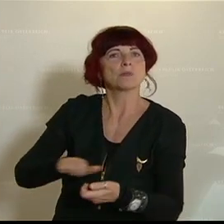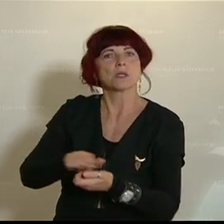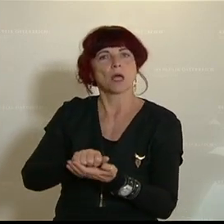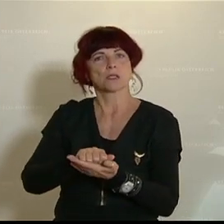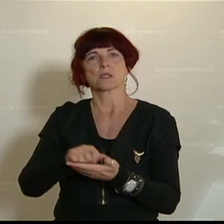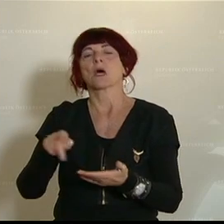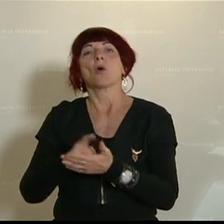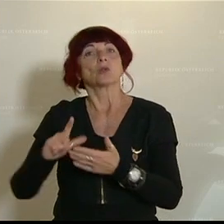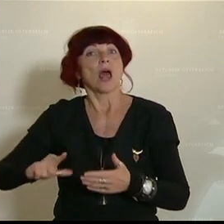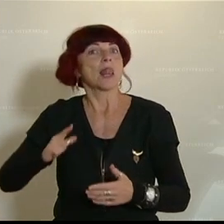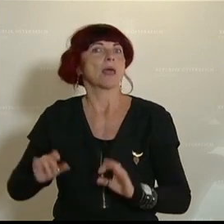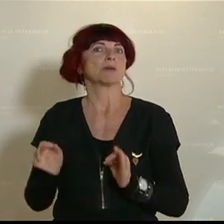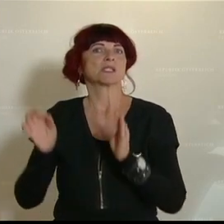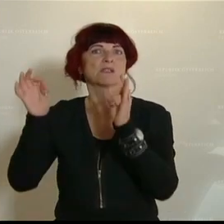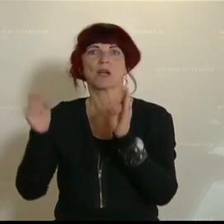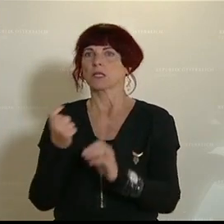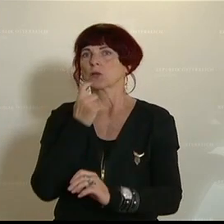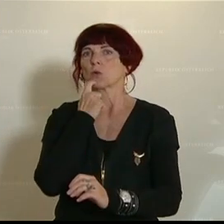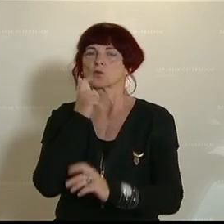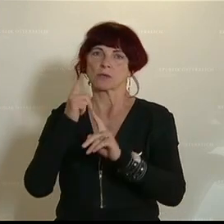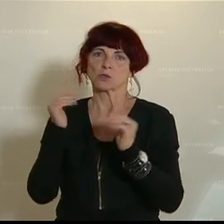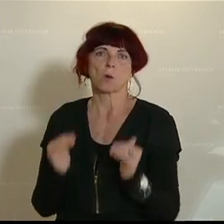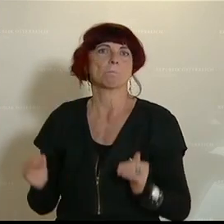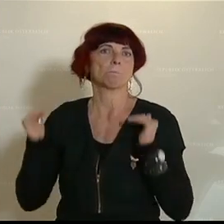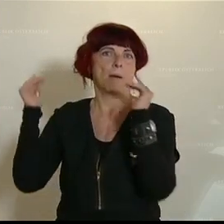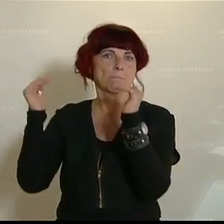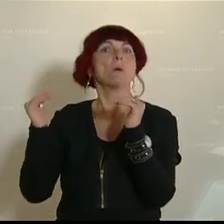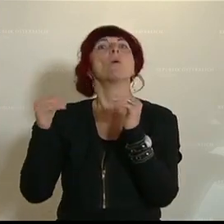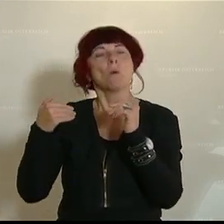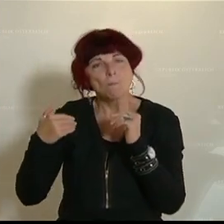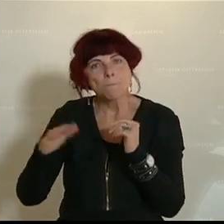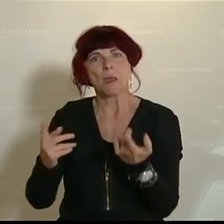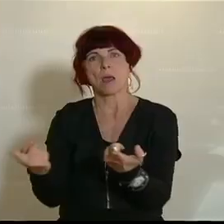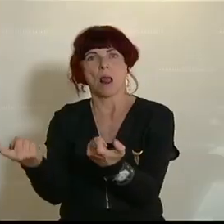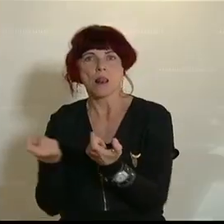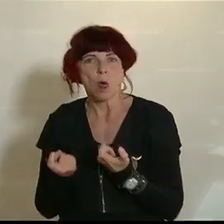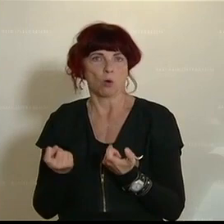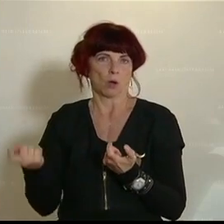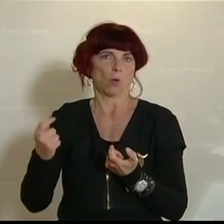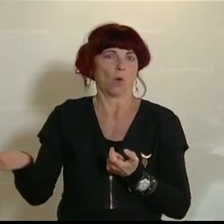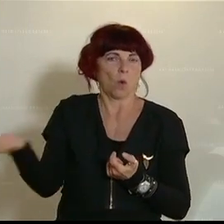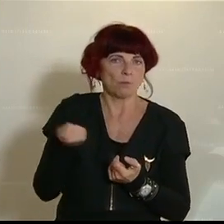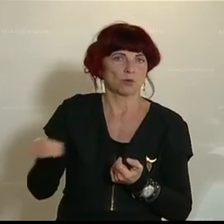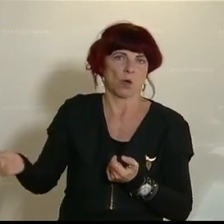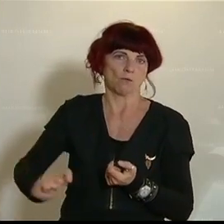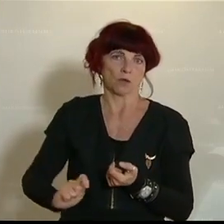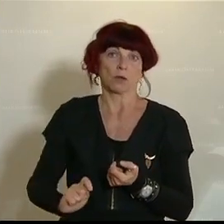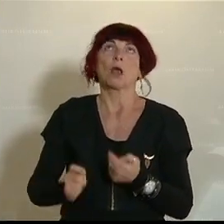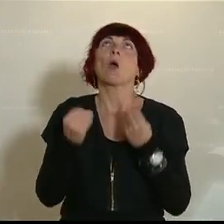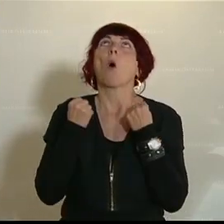Konsumenten wieder zu steigern. Ich hoffe, dass sie endlich vernünftig werden.